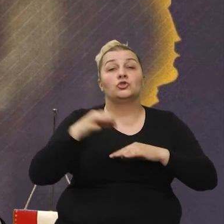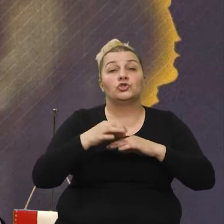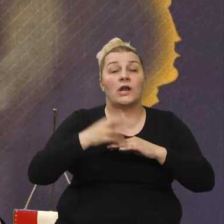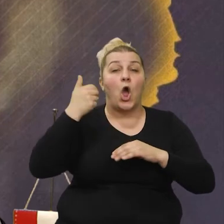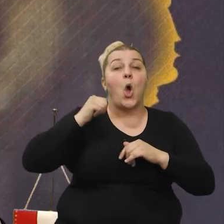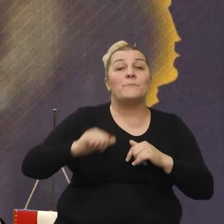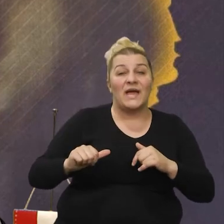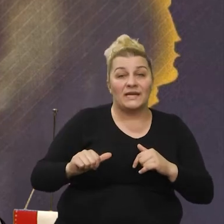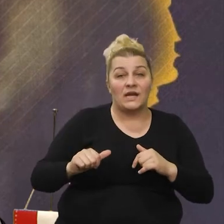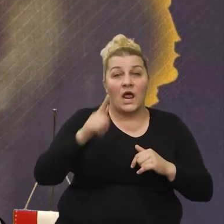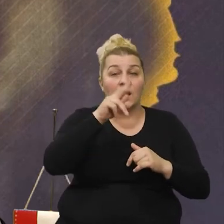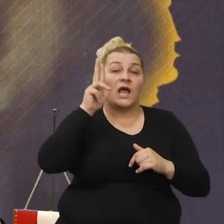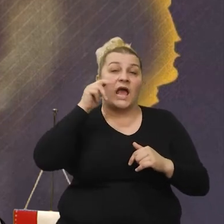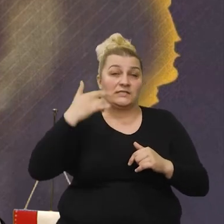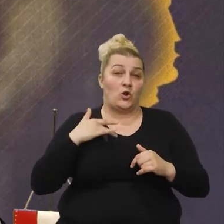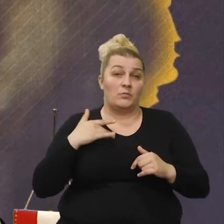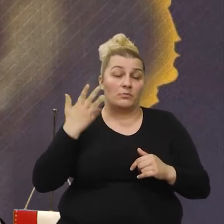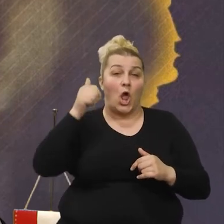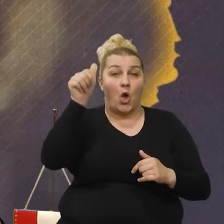institutu na karcinom dojke.